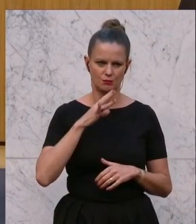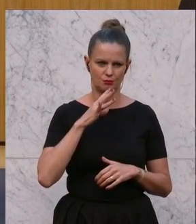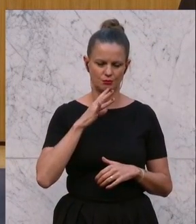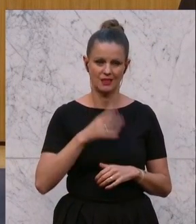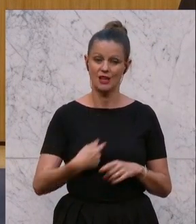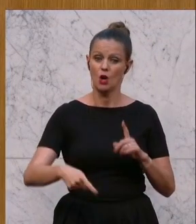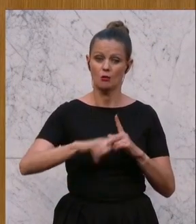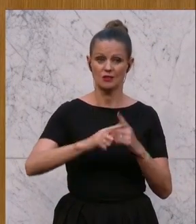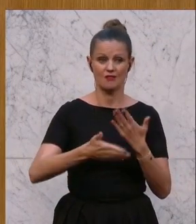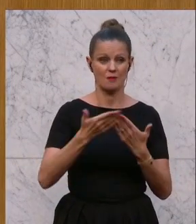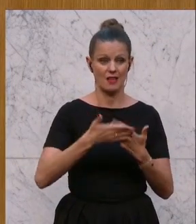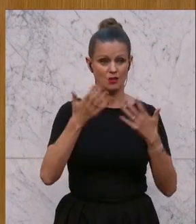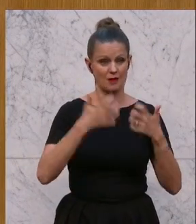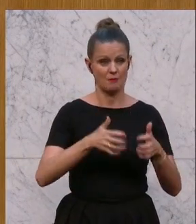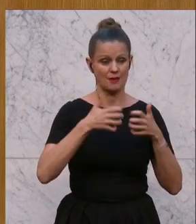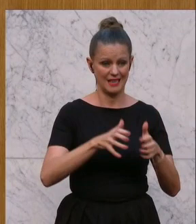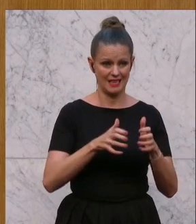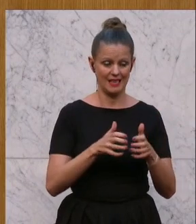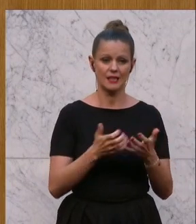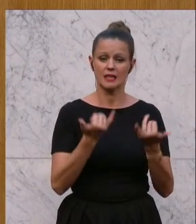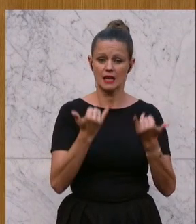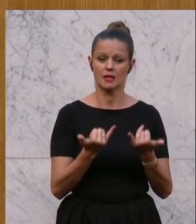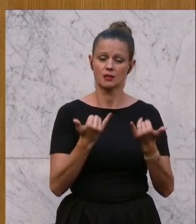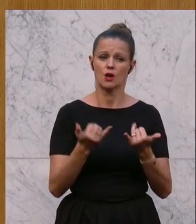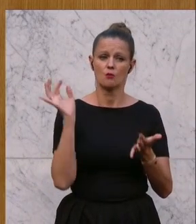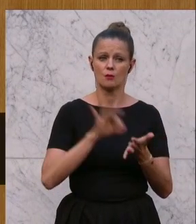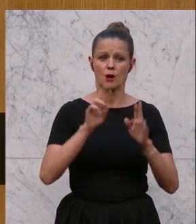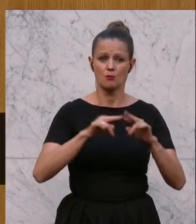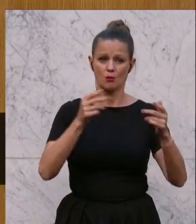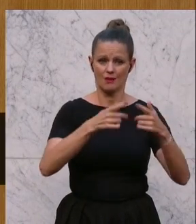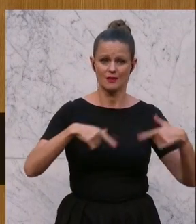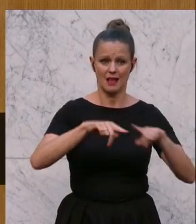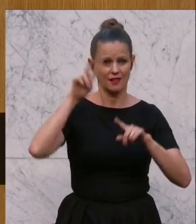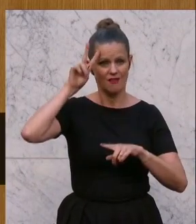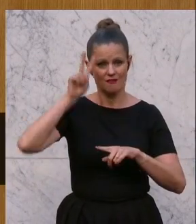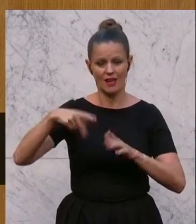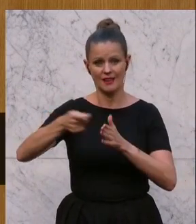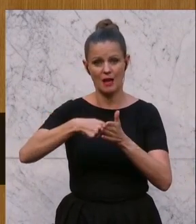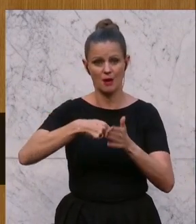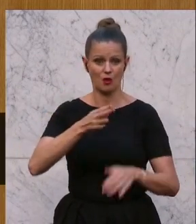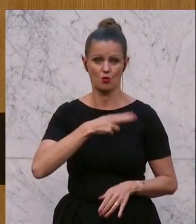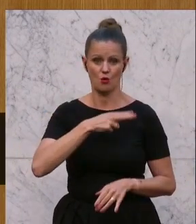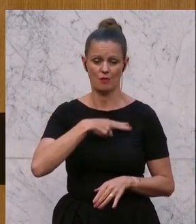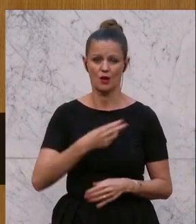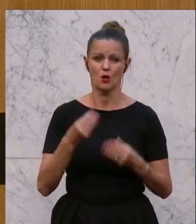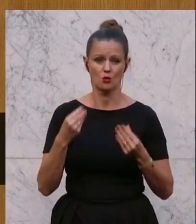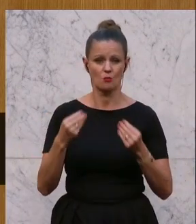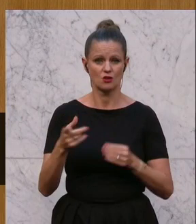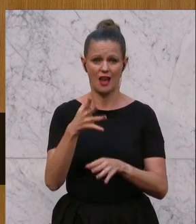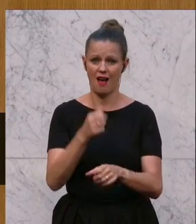diesem positiven Beispiel im Bericht sind zum Beispiel die Bundesländer Wien Reparaturbonus. Ein klassisches